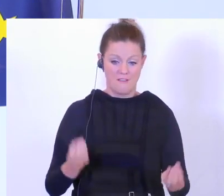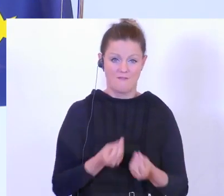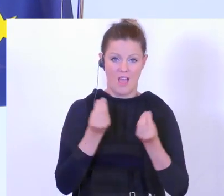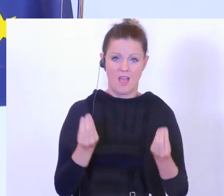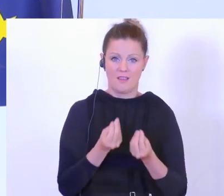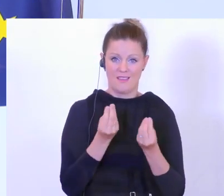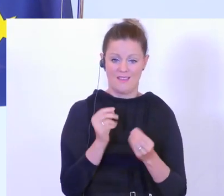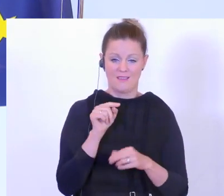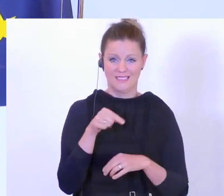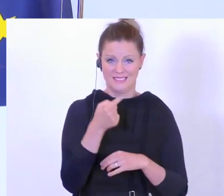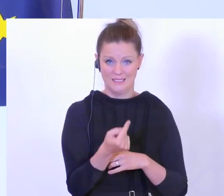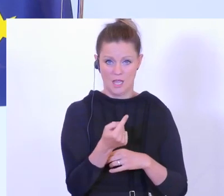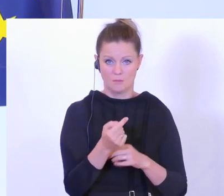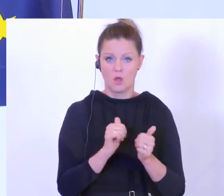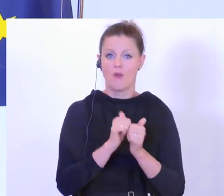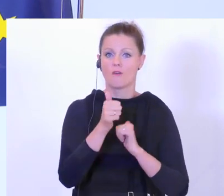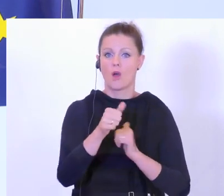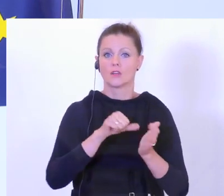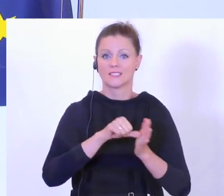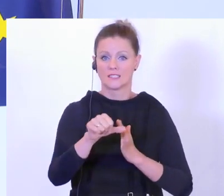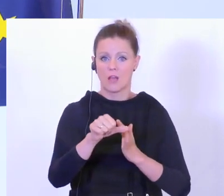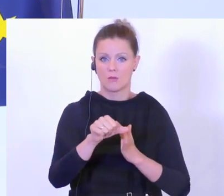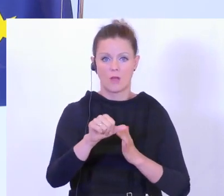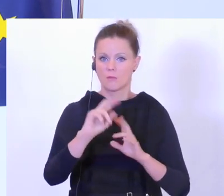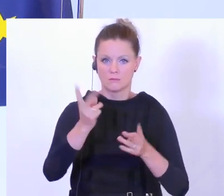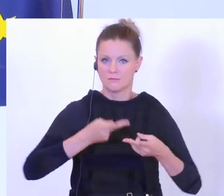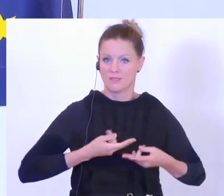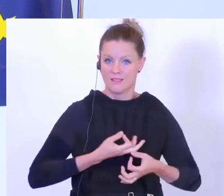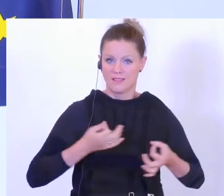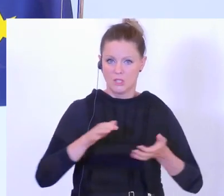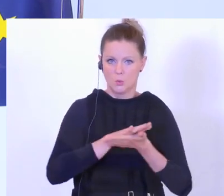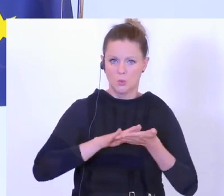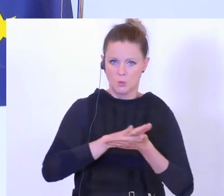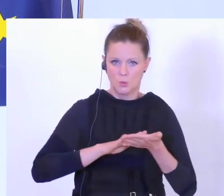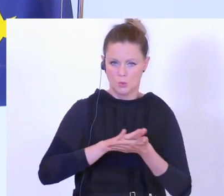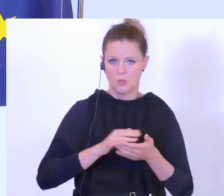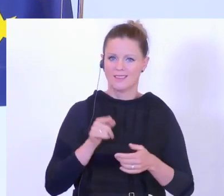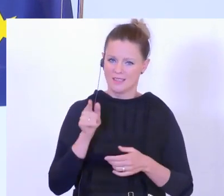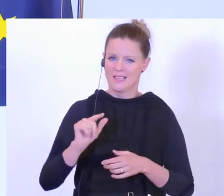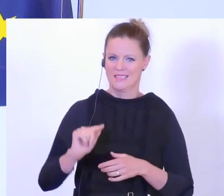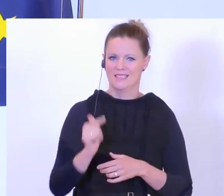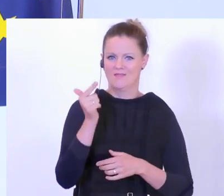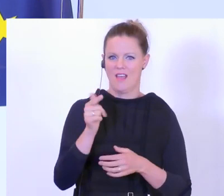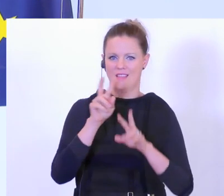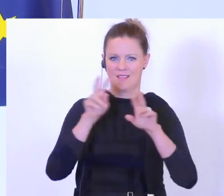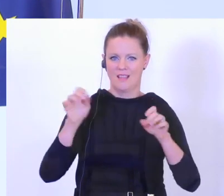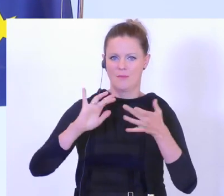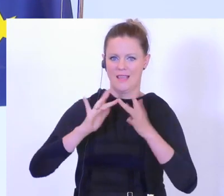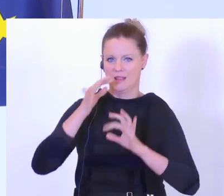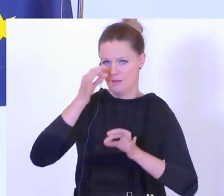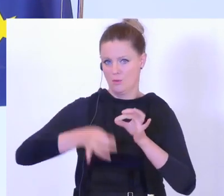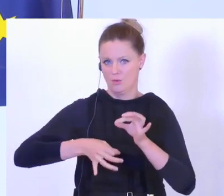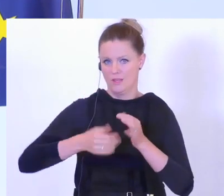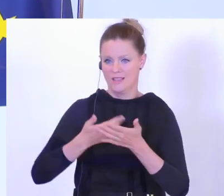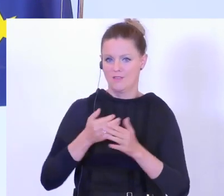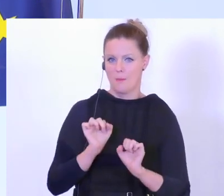dann überhaupt bei Vorauszahlung nicht kommt. Das ist die zweite große Säule dieses Internetbetrugs und hier gilt es